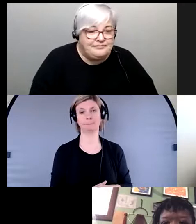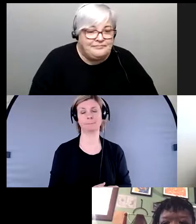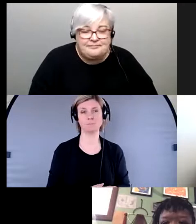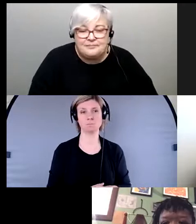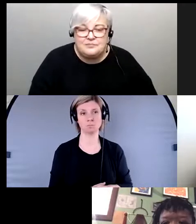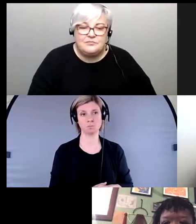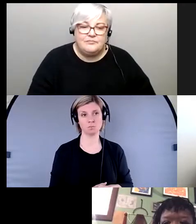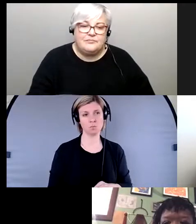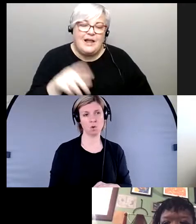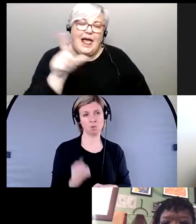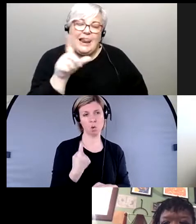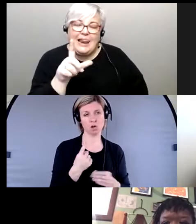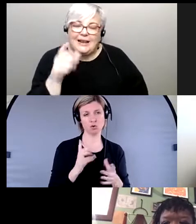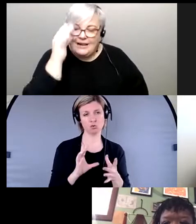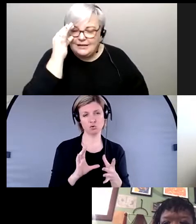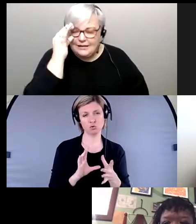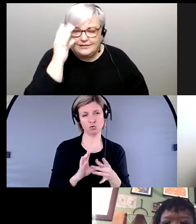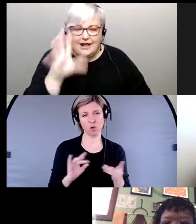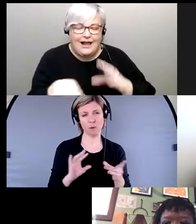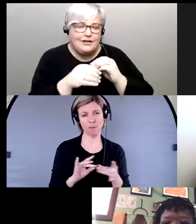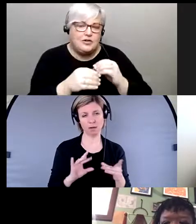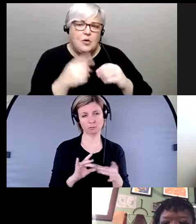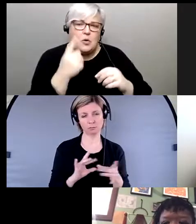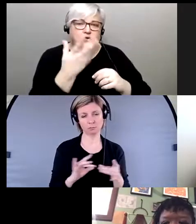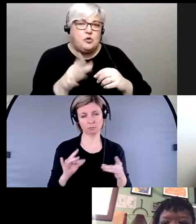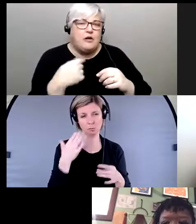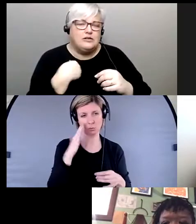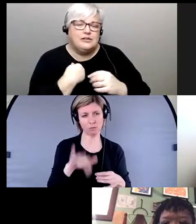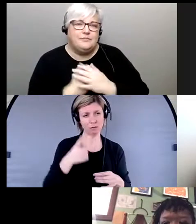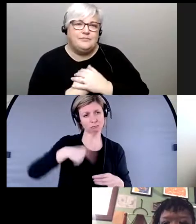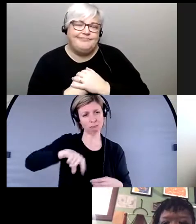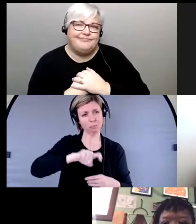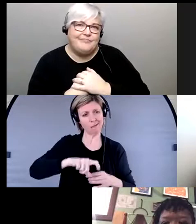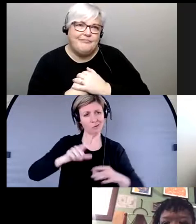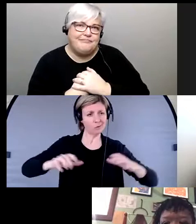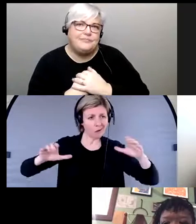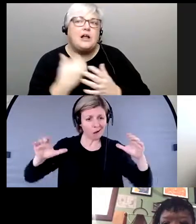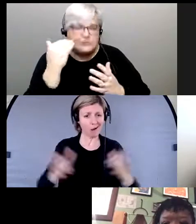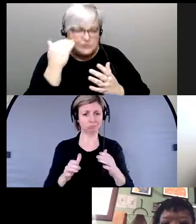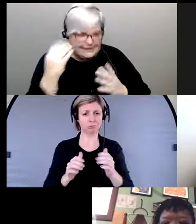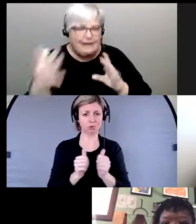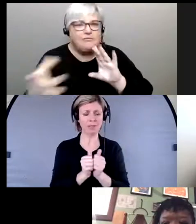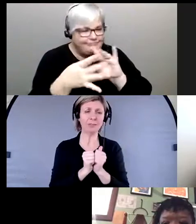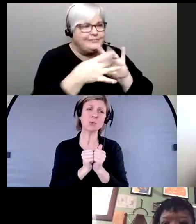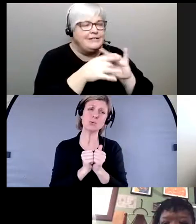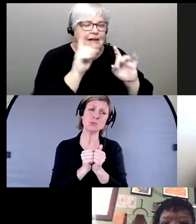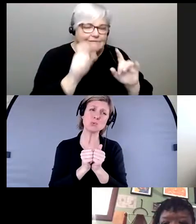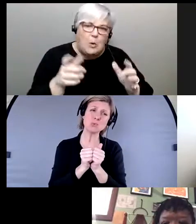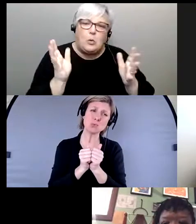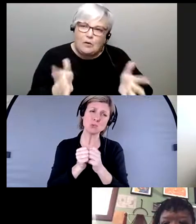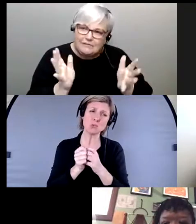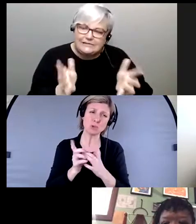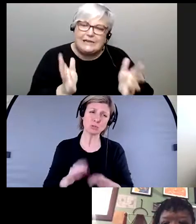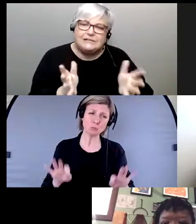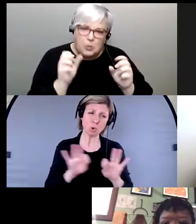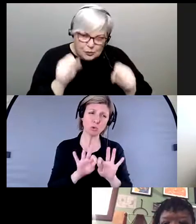une des choses que j'aimerais voir et bon je sais qu'il faut je sais que oui il faut réunir tout le monde il faut avoir des conversations c'est très important